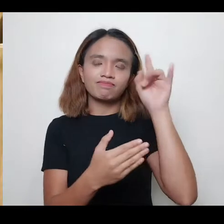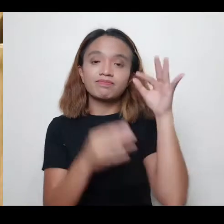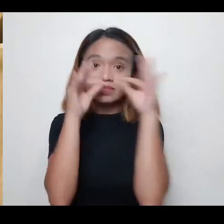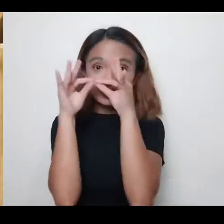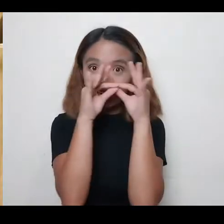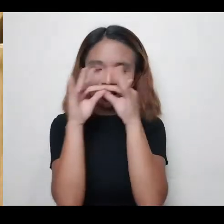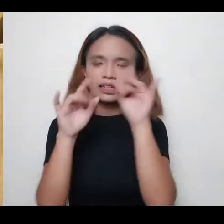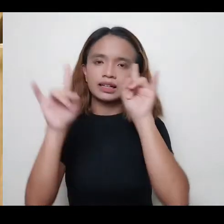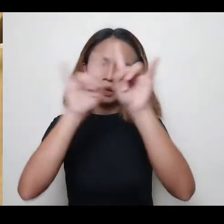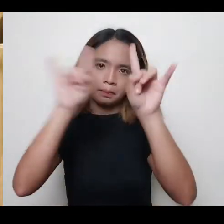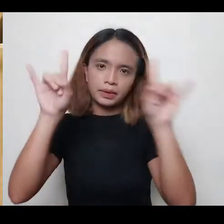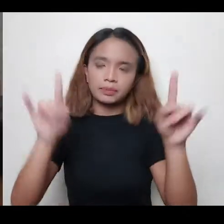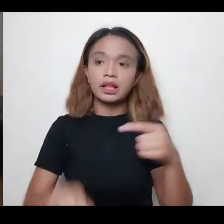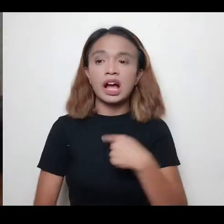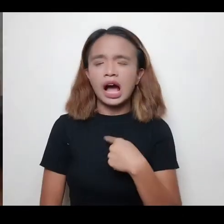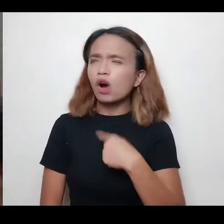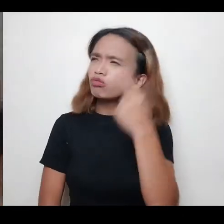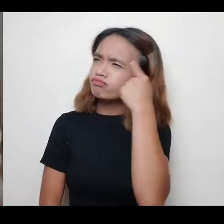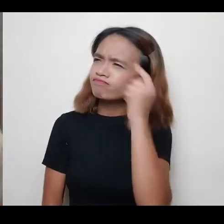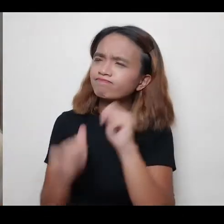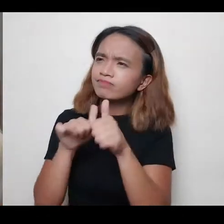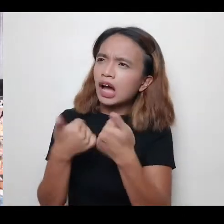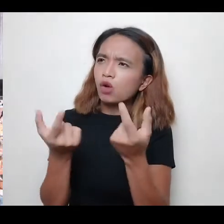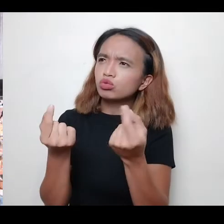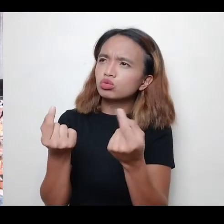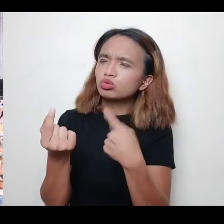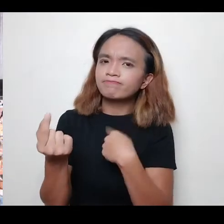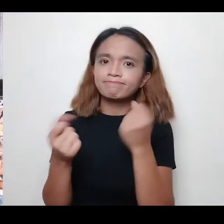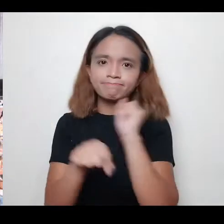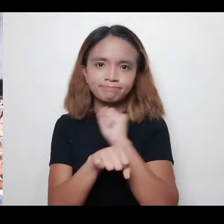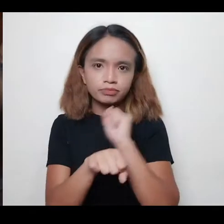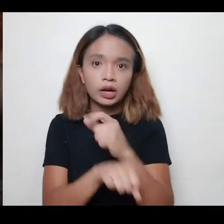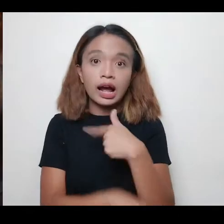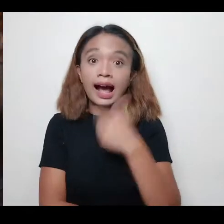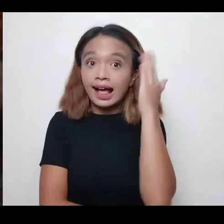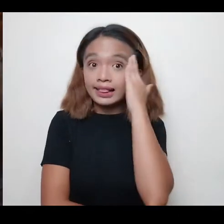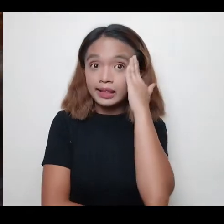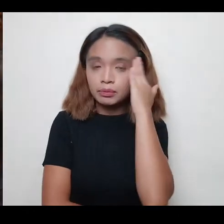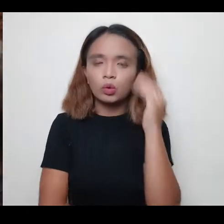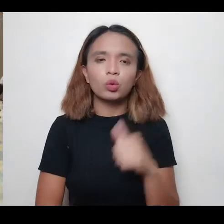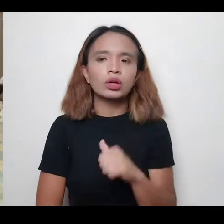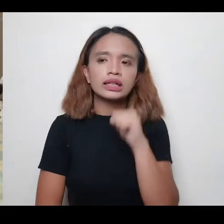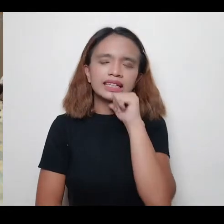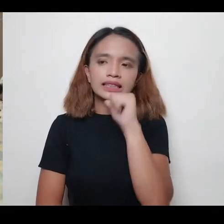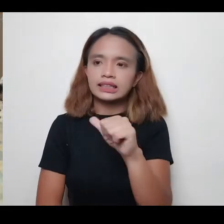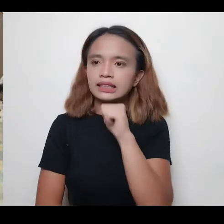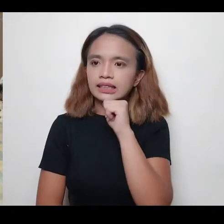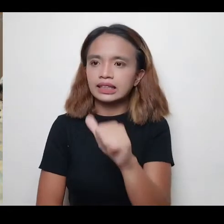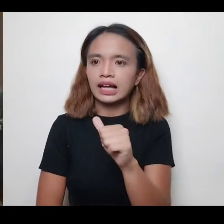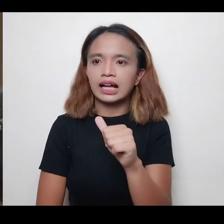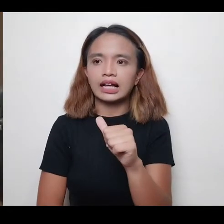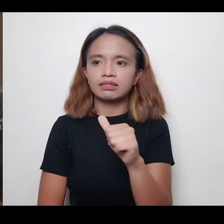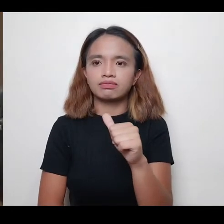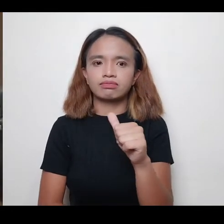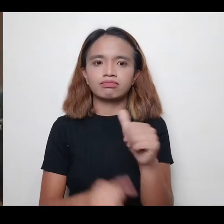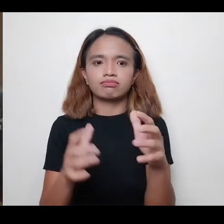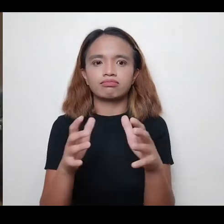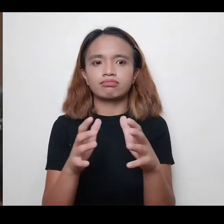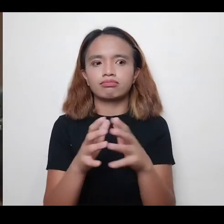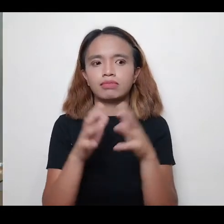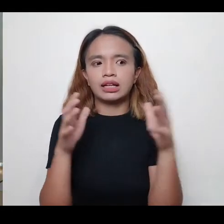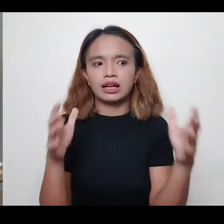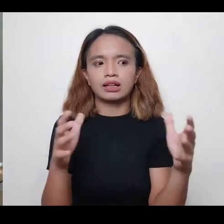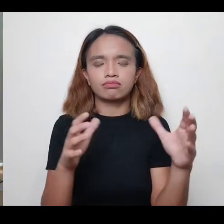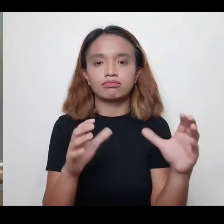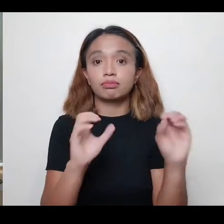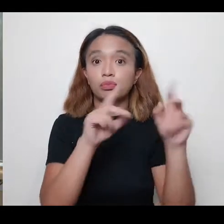Ako actually, yung naisip ko kaagad kung paano gagawin yung trabaho. Alam ko na hindi malaki yung window na binibigay